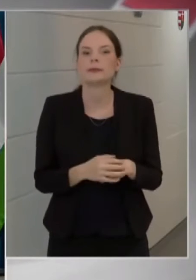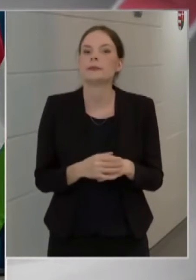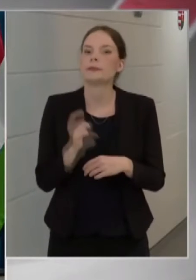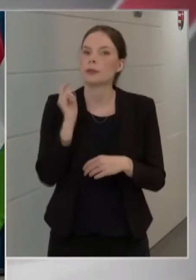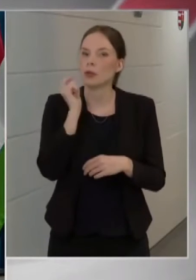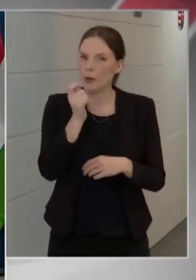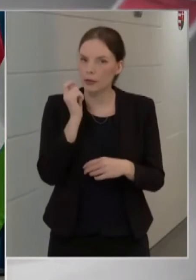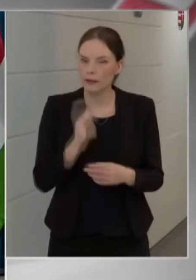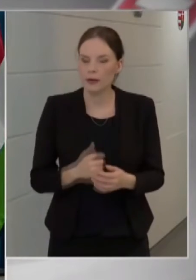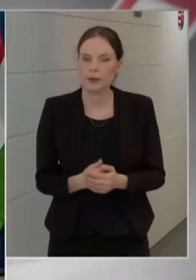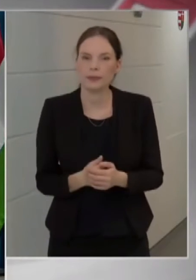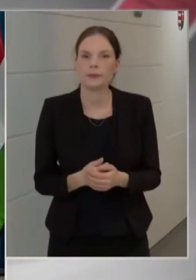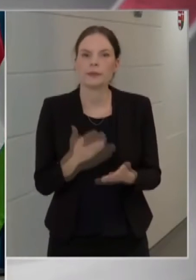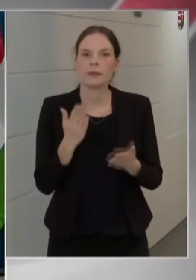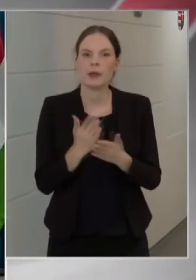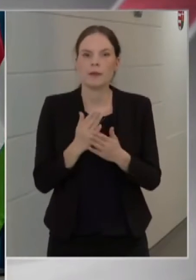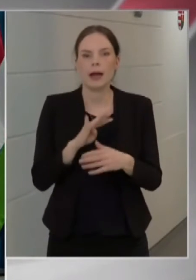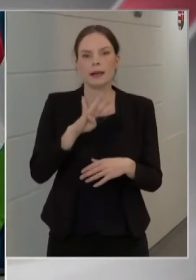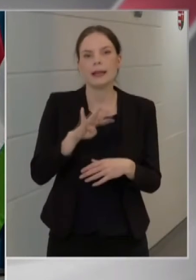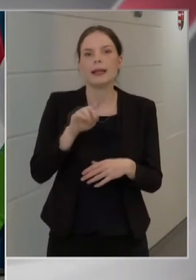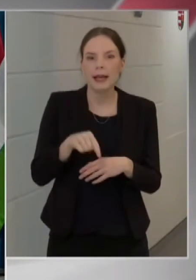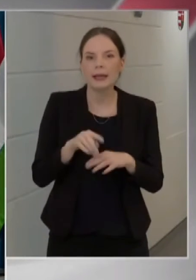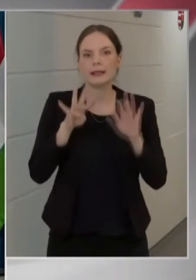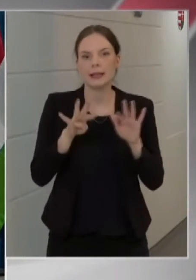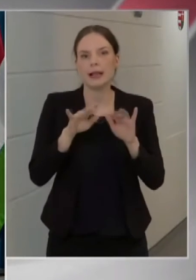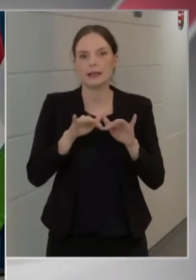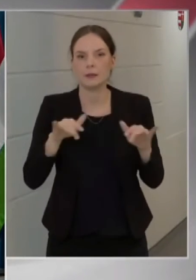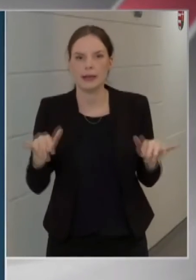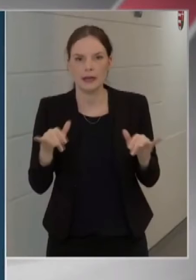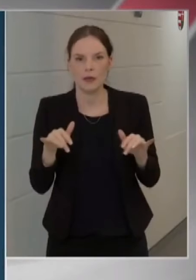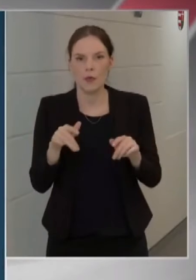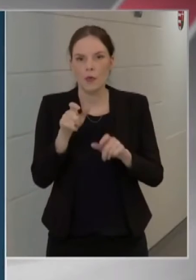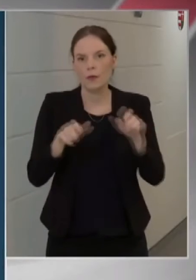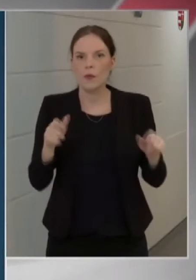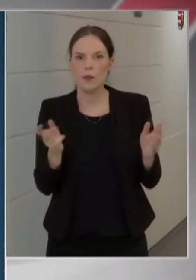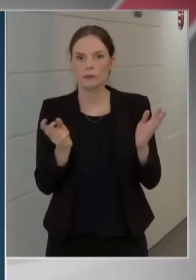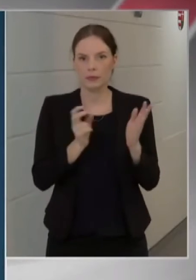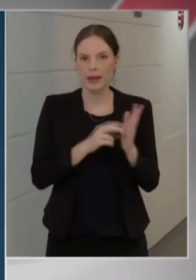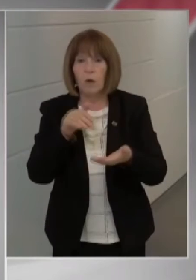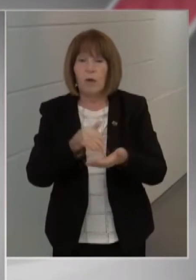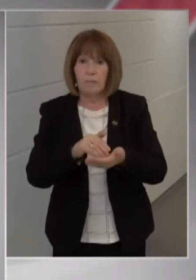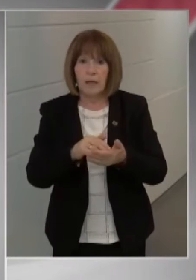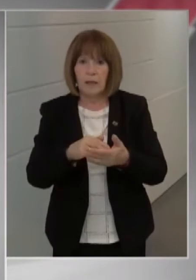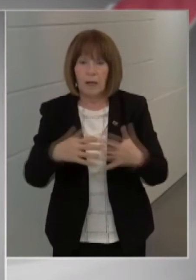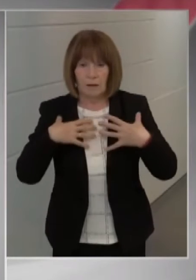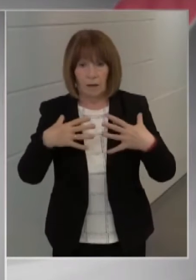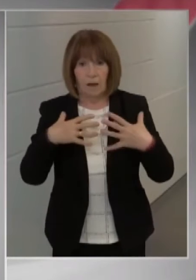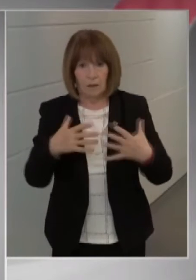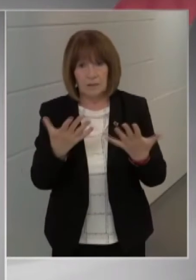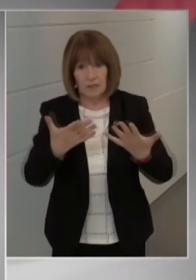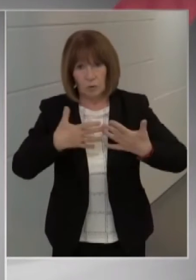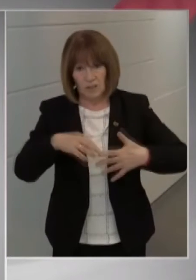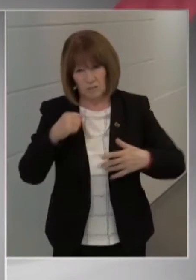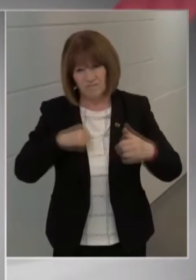figyelmet arra, hogy a jövőben módosul a várandós és szoptatós édesanyáknak a védőoltás ajánlása. Az első oltásra a 12.